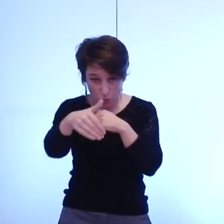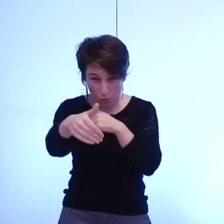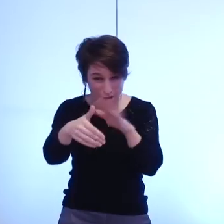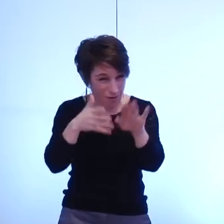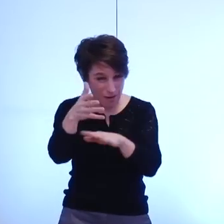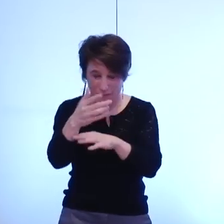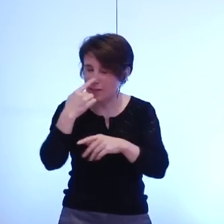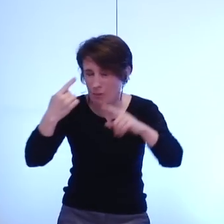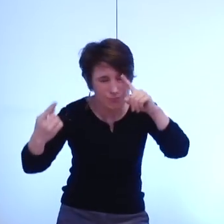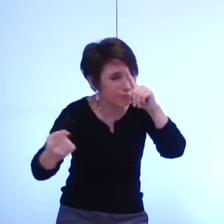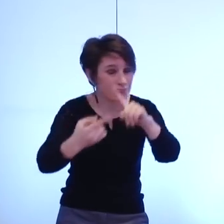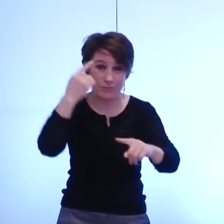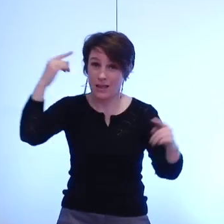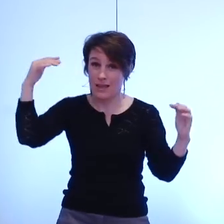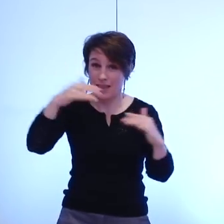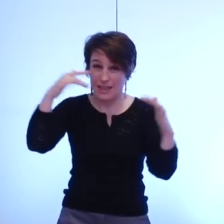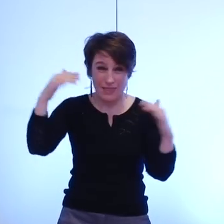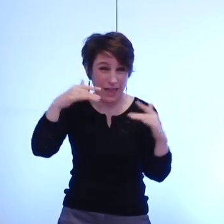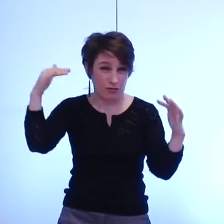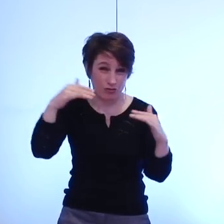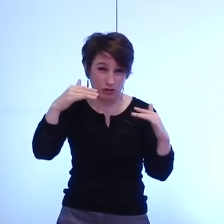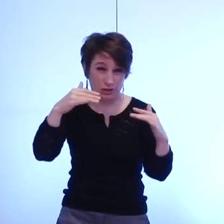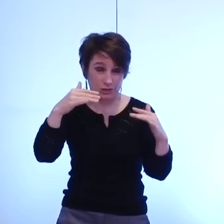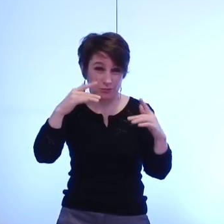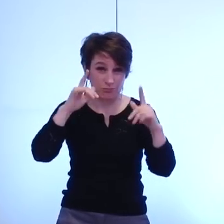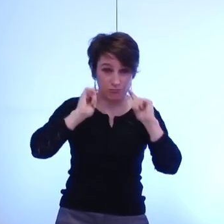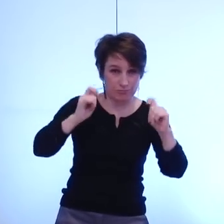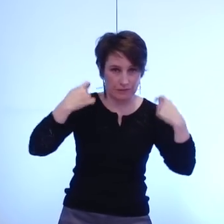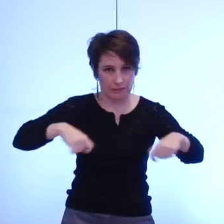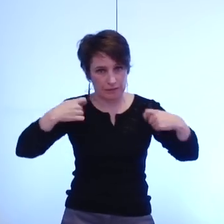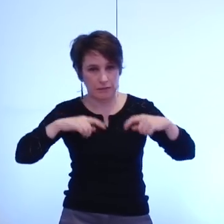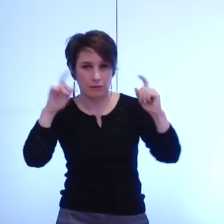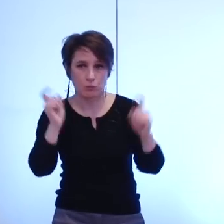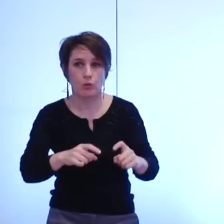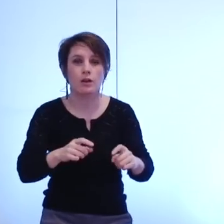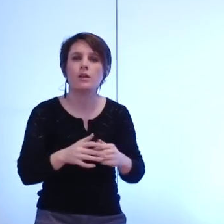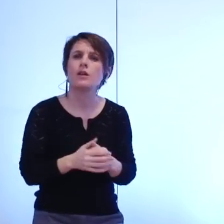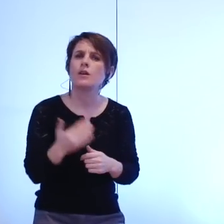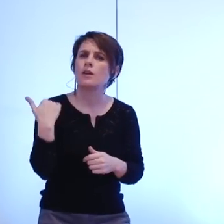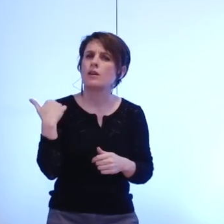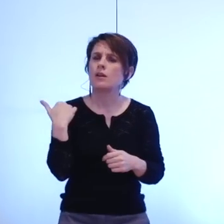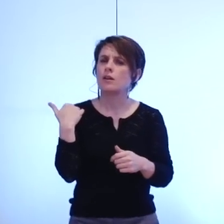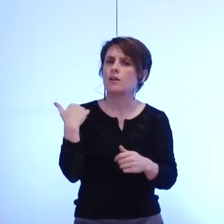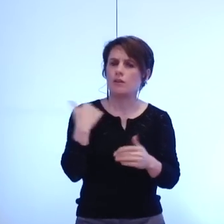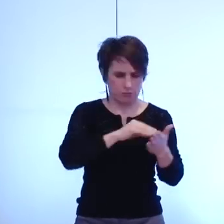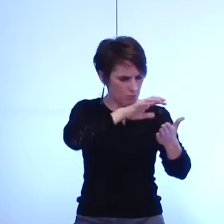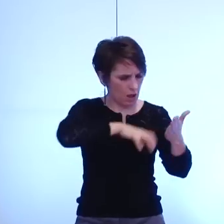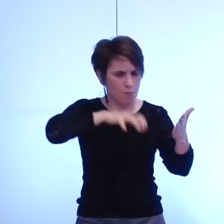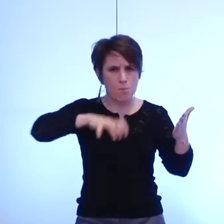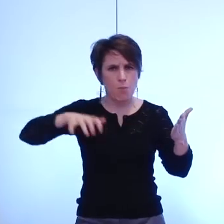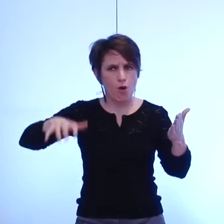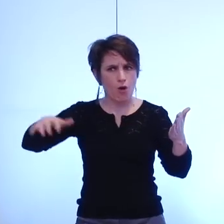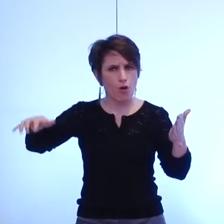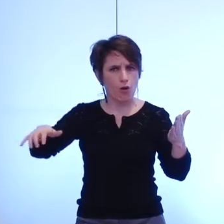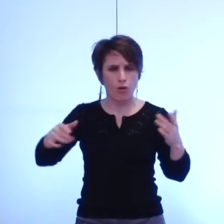énergétique et je vous renvoie à la lecture des cahiers tout simplement qui ont été faits récemment des éléments de